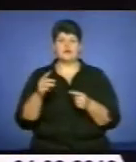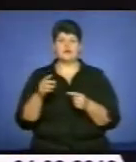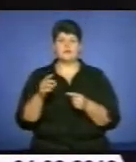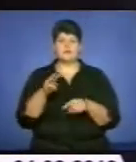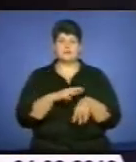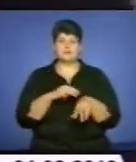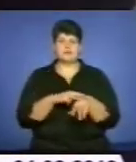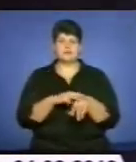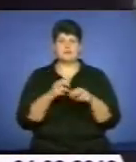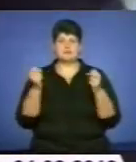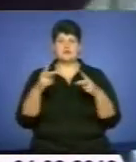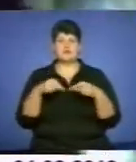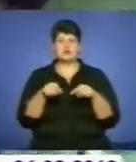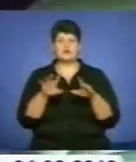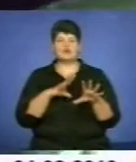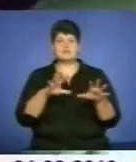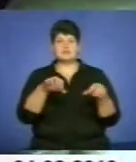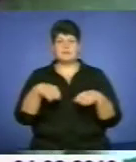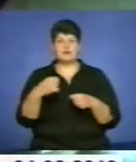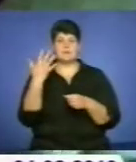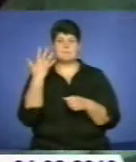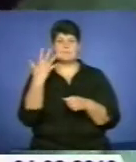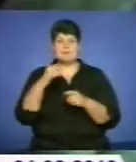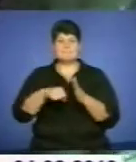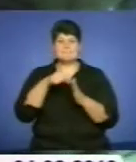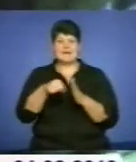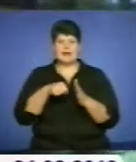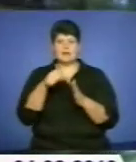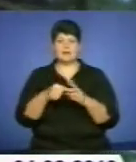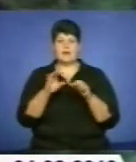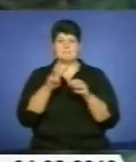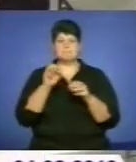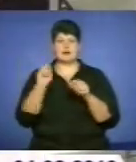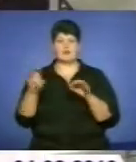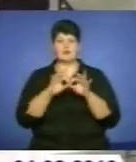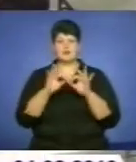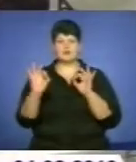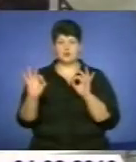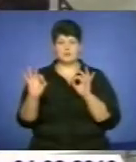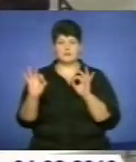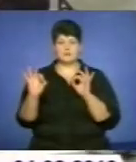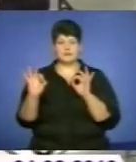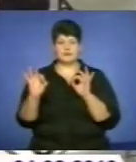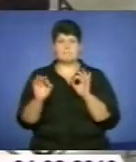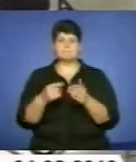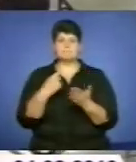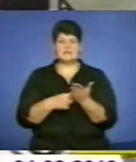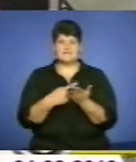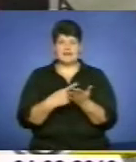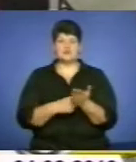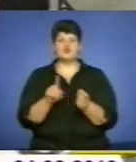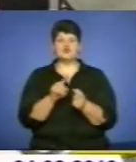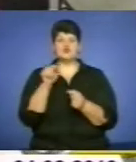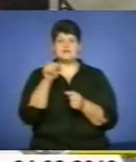спецоперації у неї було вилучено 5 кілограмів меленої макової соломки. Підтверджено хімічними методами, що дана